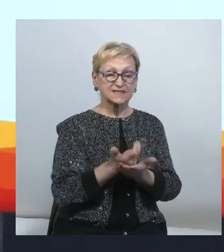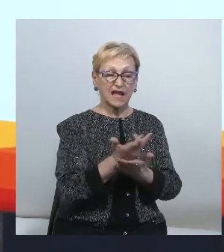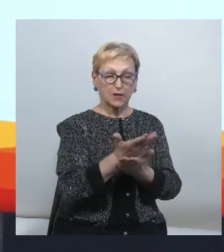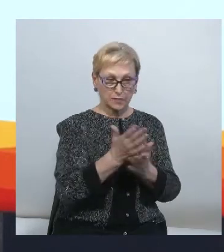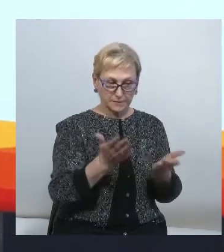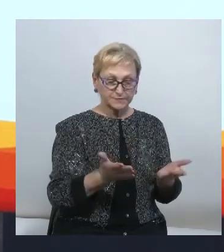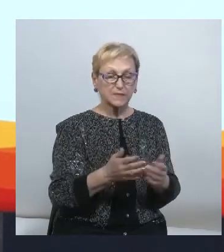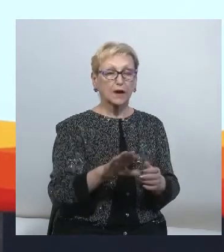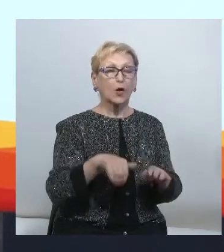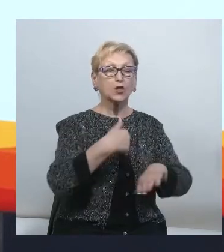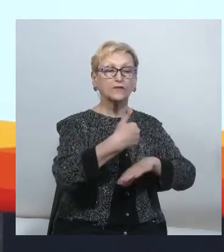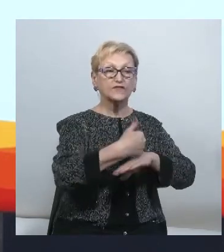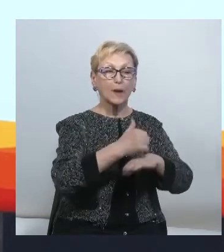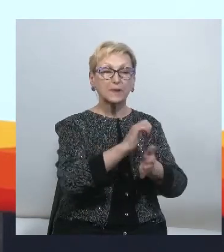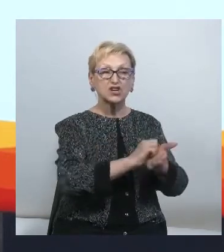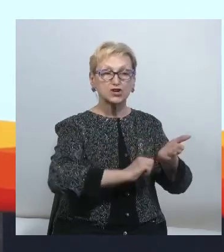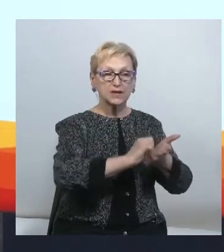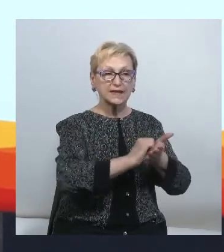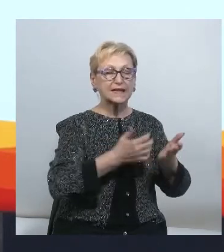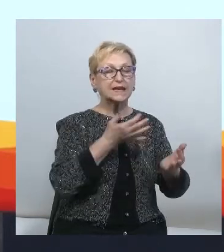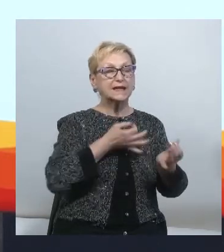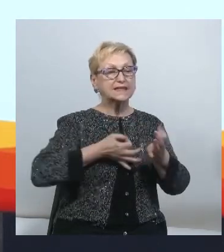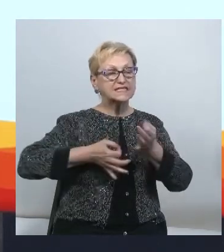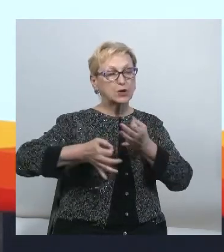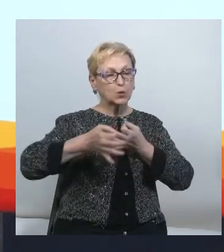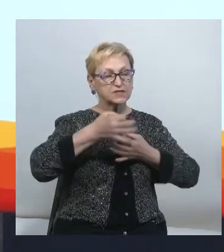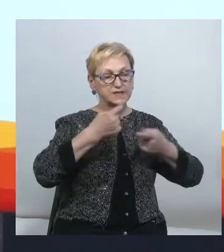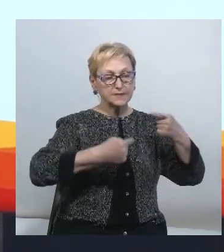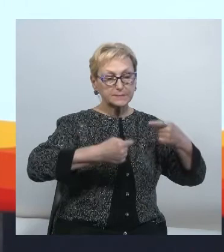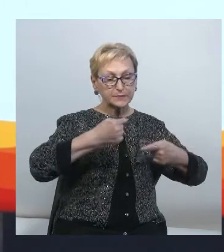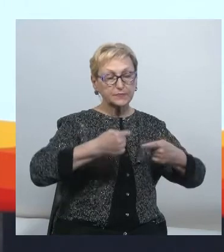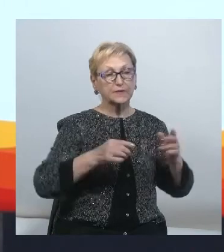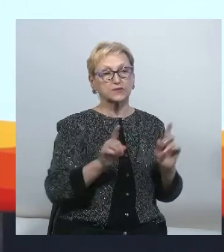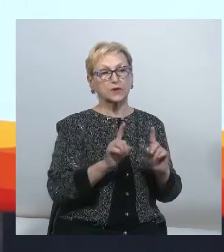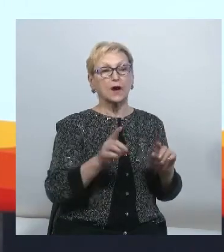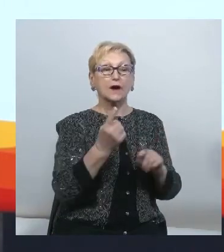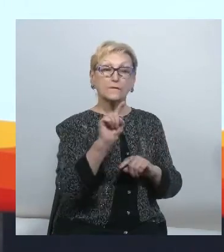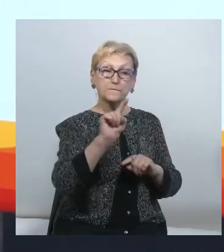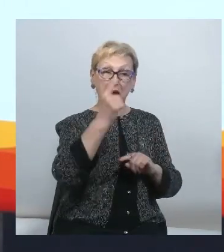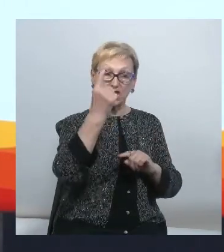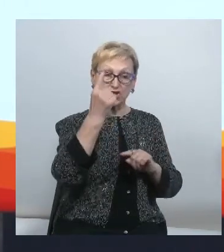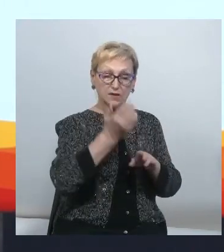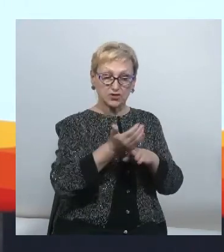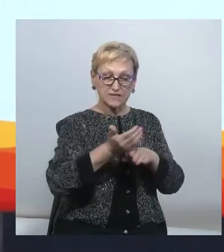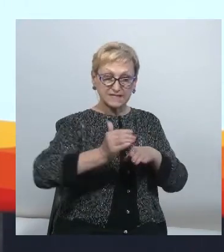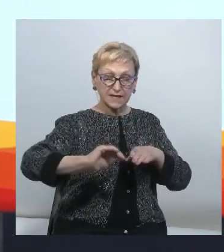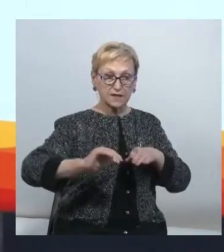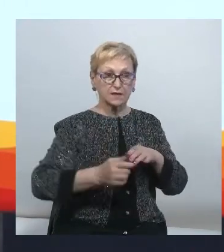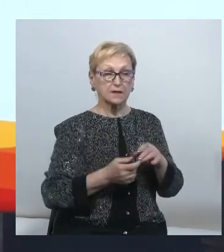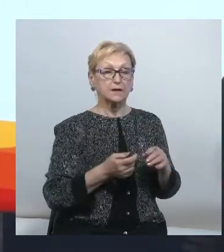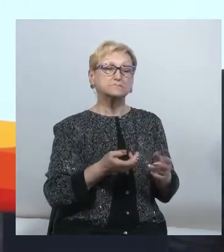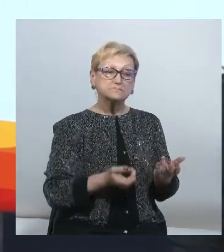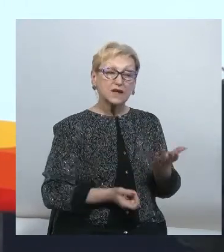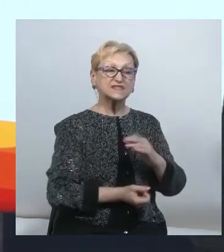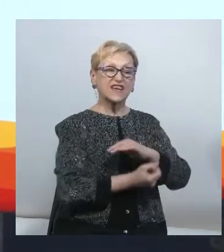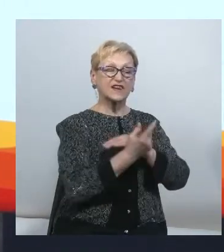одна з головних причин цих дискусій це те, що вперше великі частини з'явилися регулювання, яких